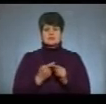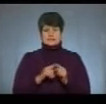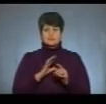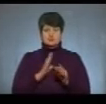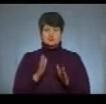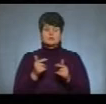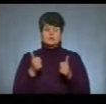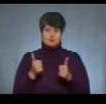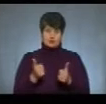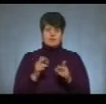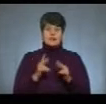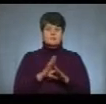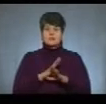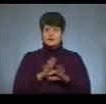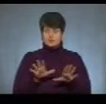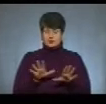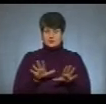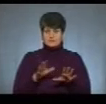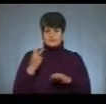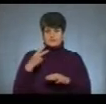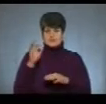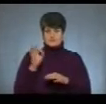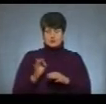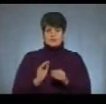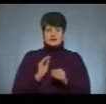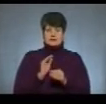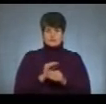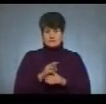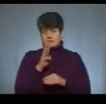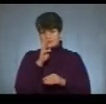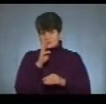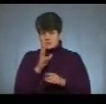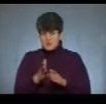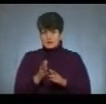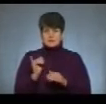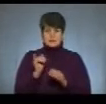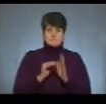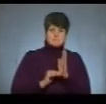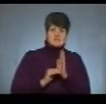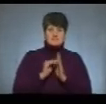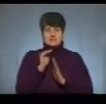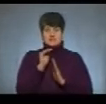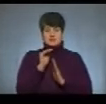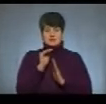добре, тому що як би там не було, але і 20% надбавки в зарплаті, і підвищення